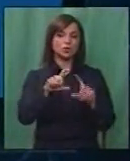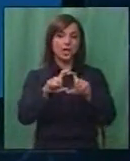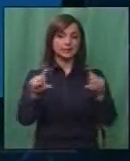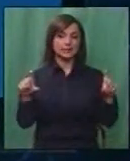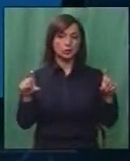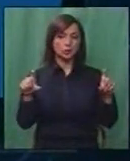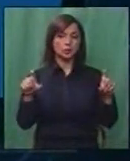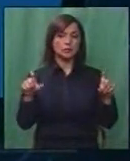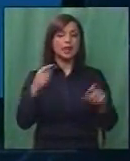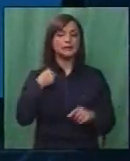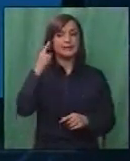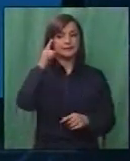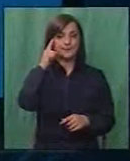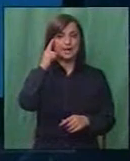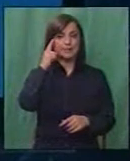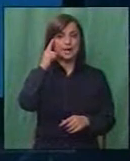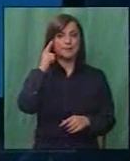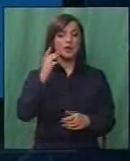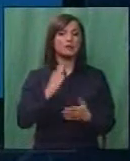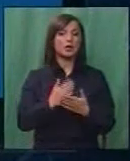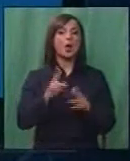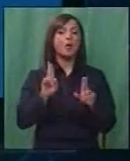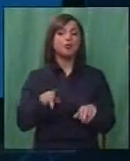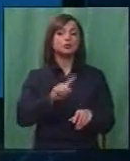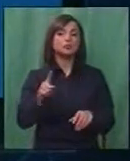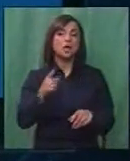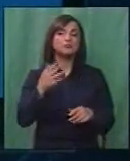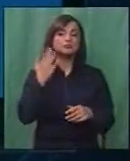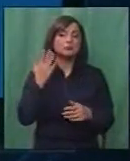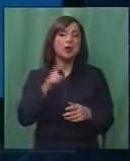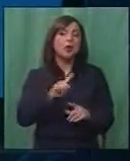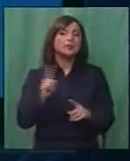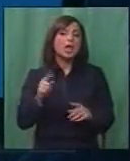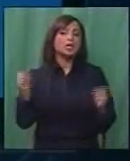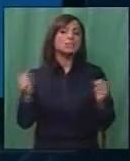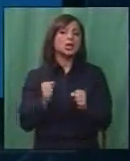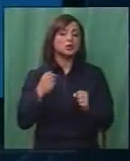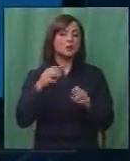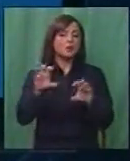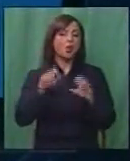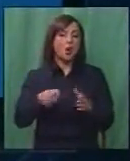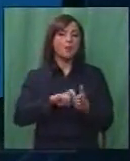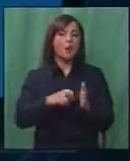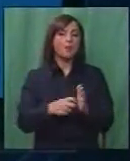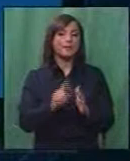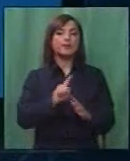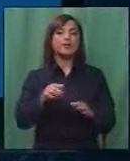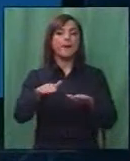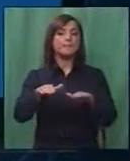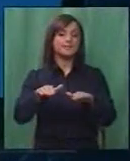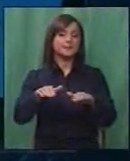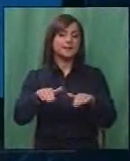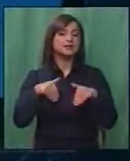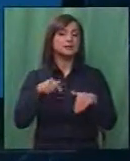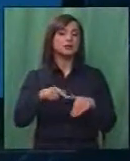институцији сметаме дека може би од небрежност или може би од несериозността кон проблемот не беа преземени